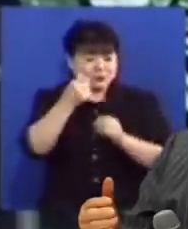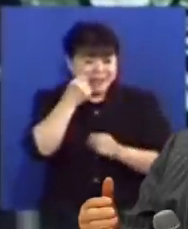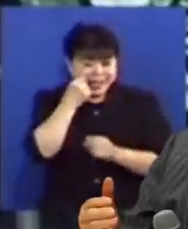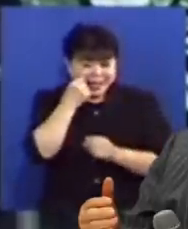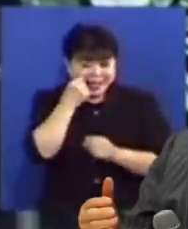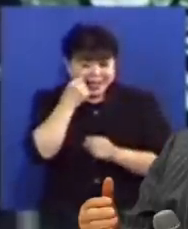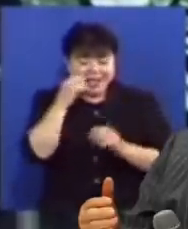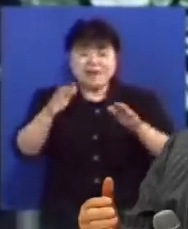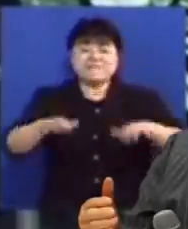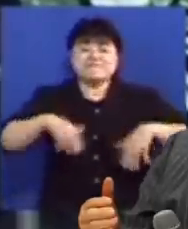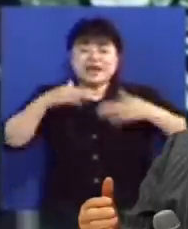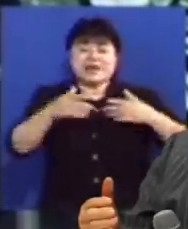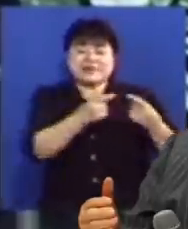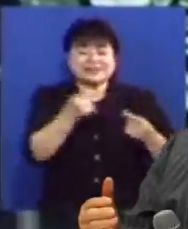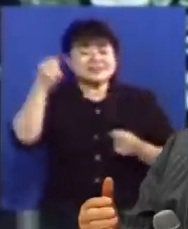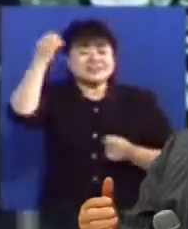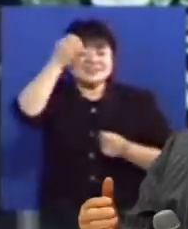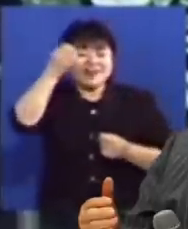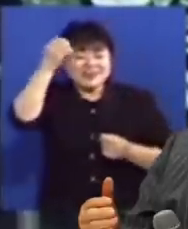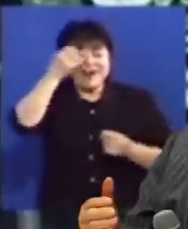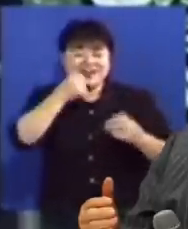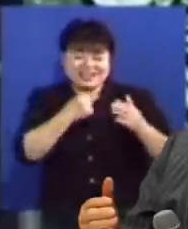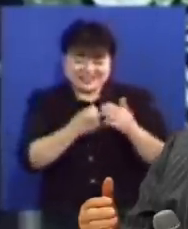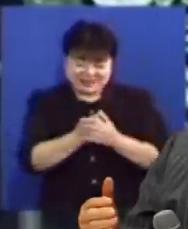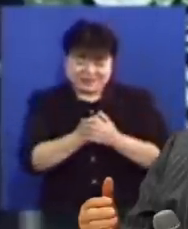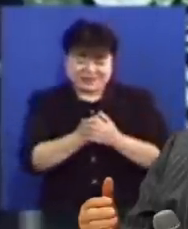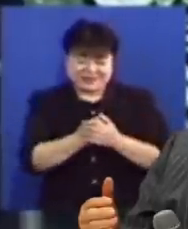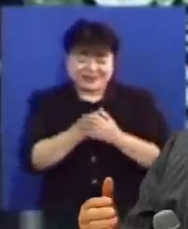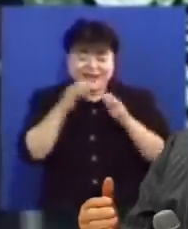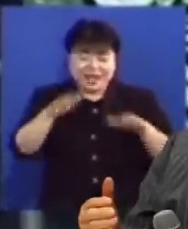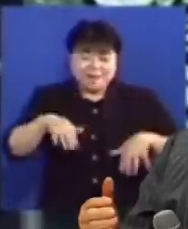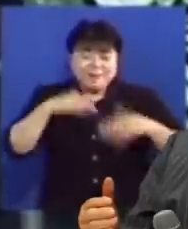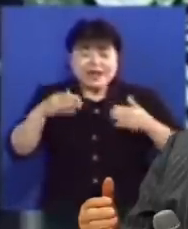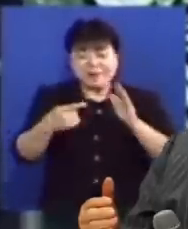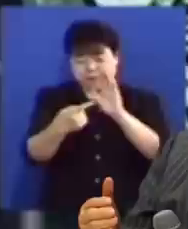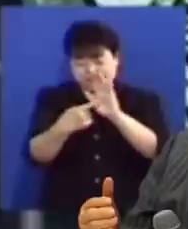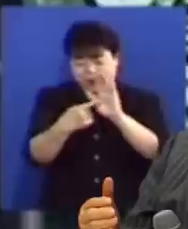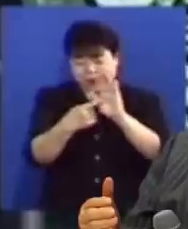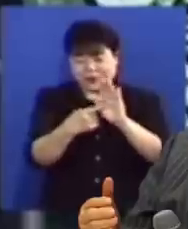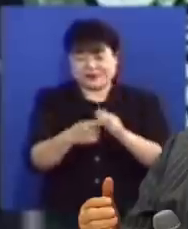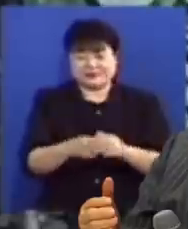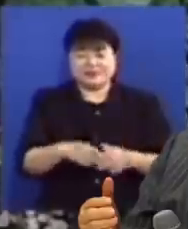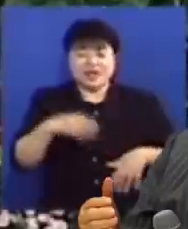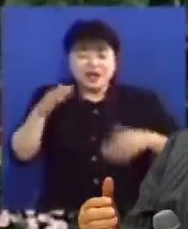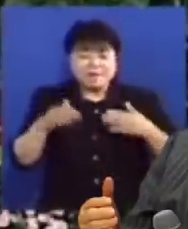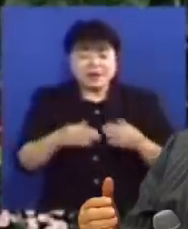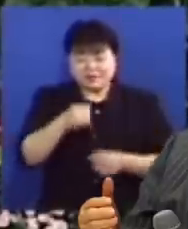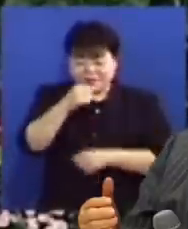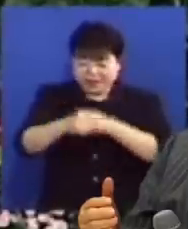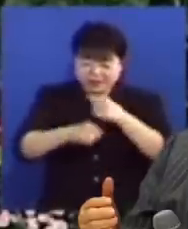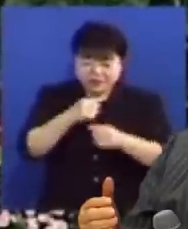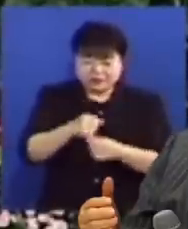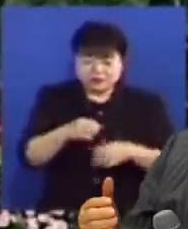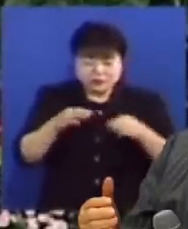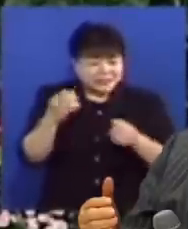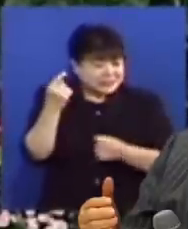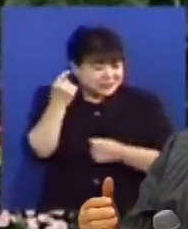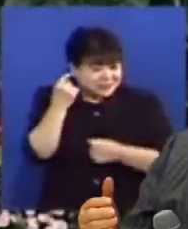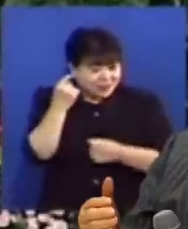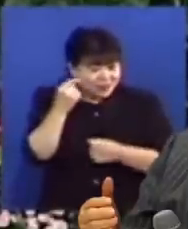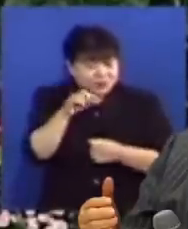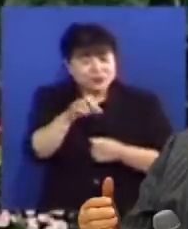바람같은 성령 그러므로 성령을 바람으로 표시했습니다 바람이 이미로 불며 내가 그 소리를 들어도